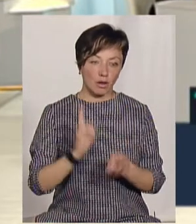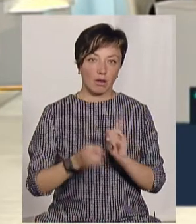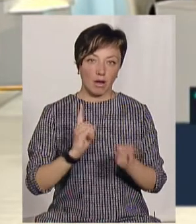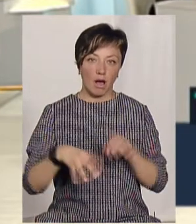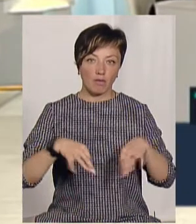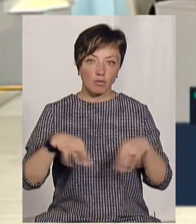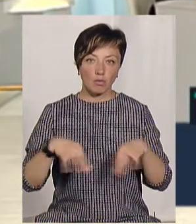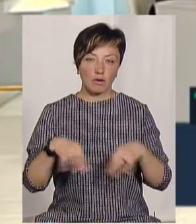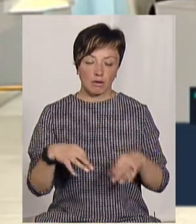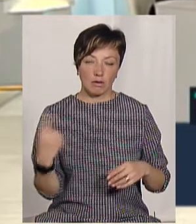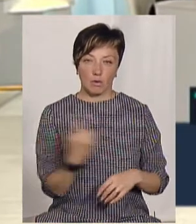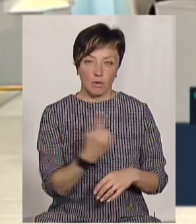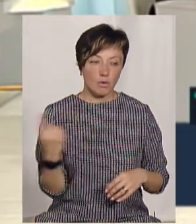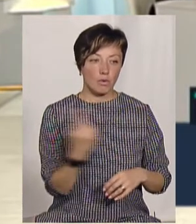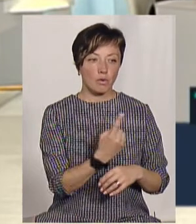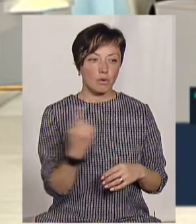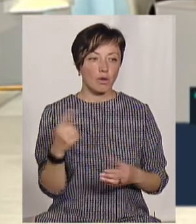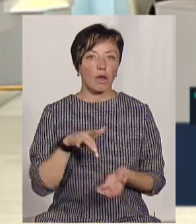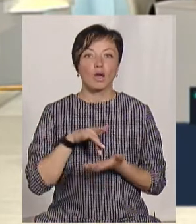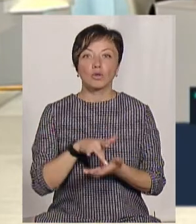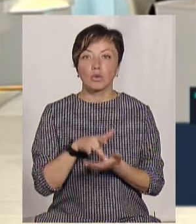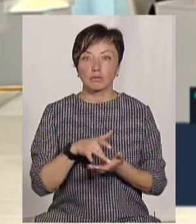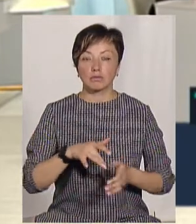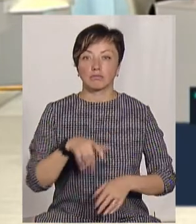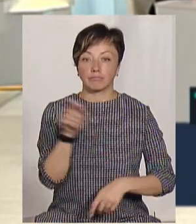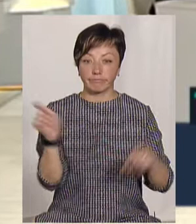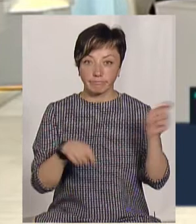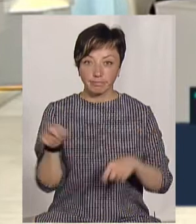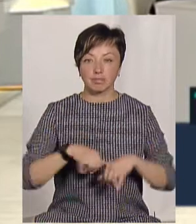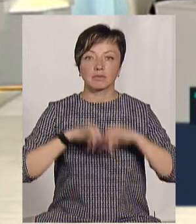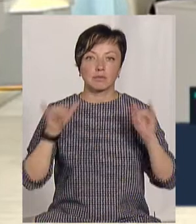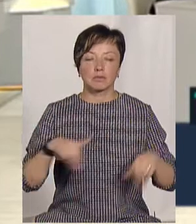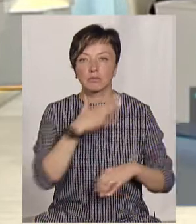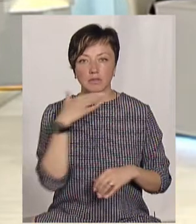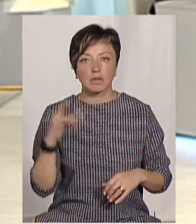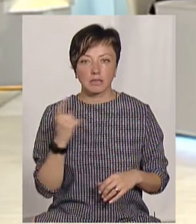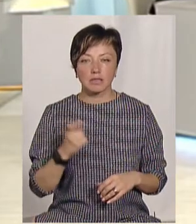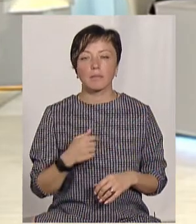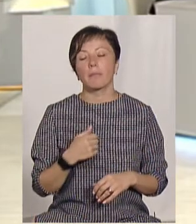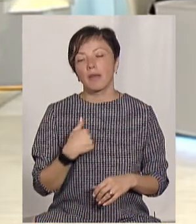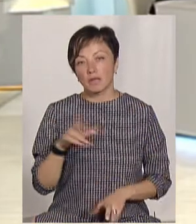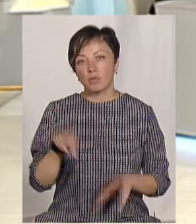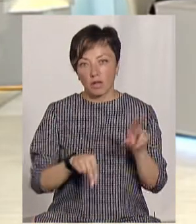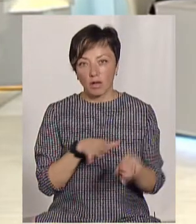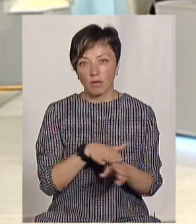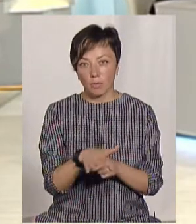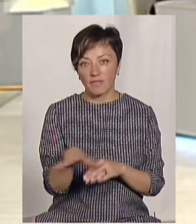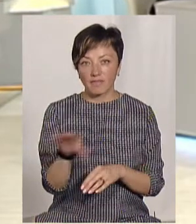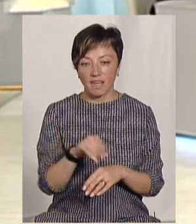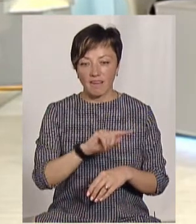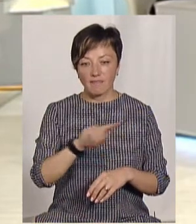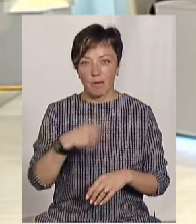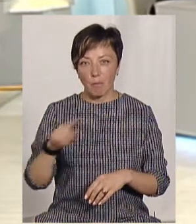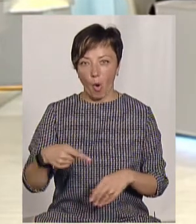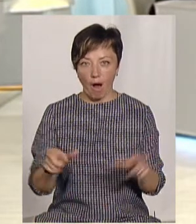автомобіль на цю Бакоту. Тобто, туристопотік збільшився, ну, в рази. Ну, будемо сподіватися, що вони дотримуються усіх вимог